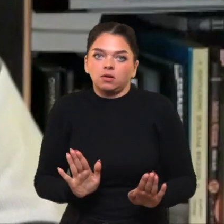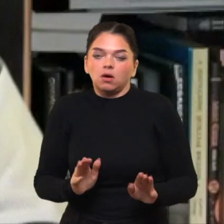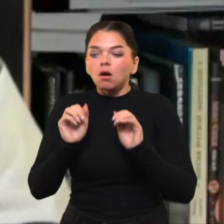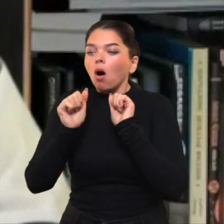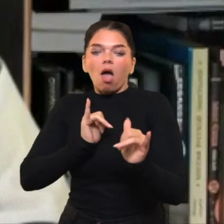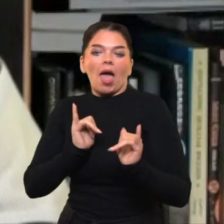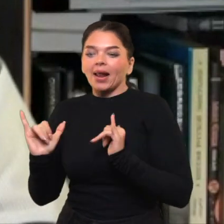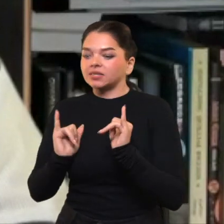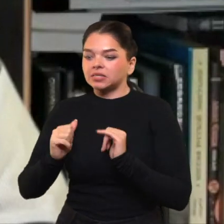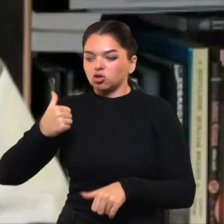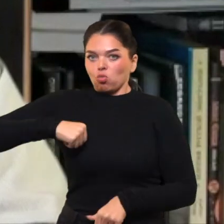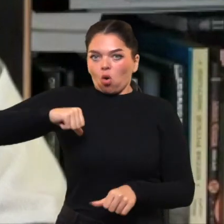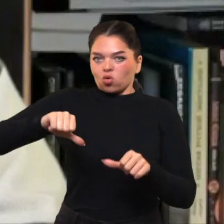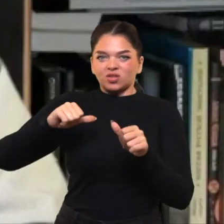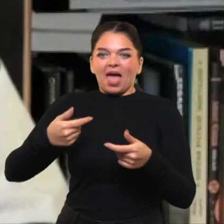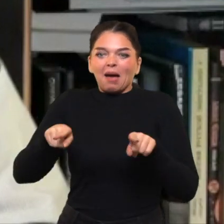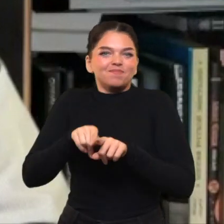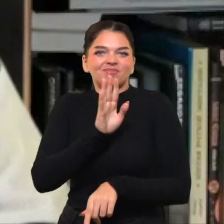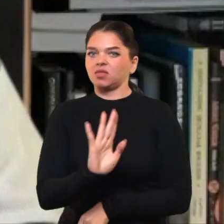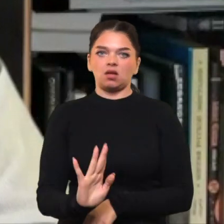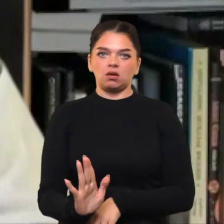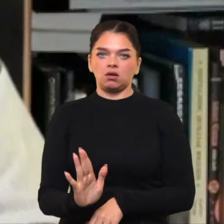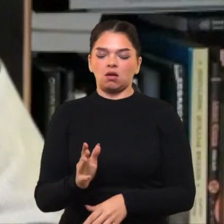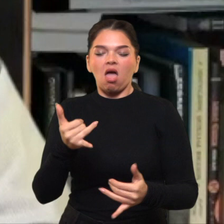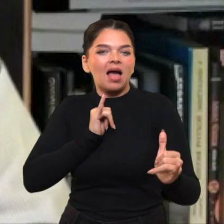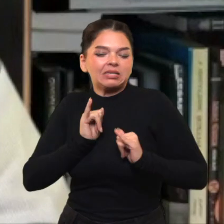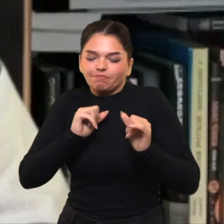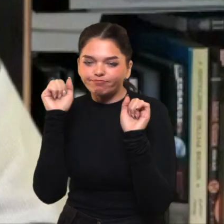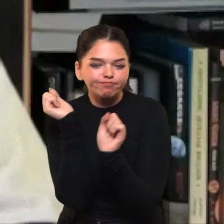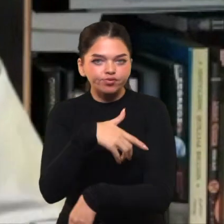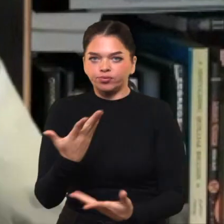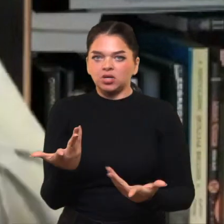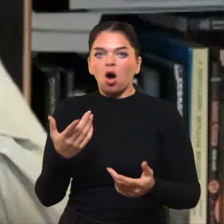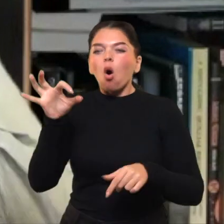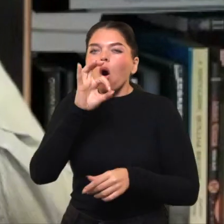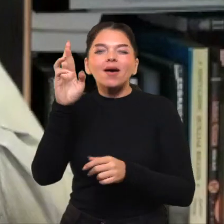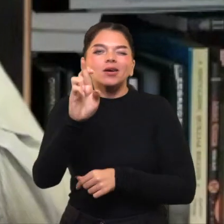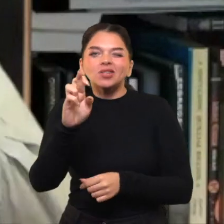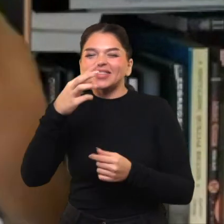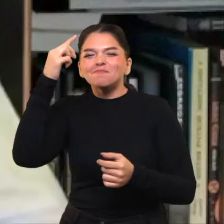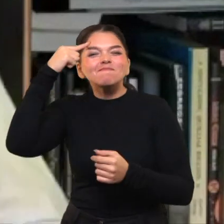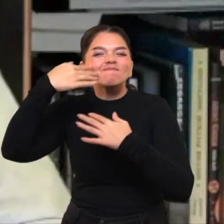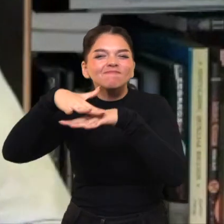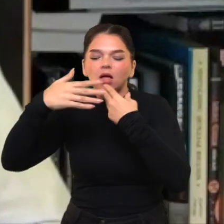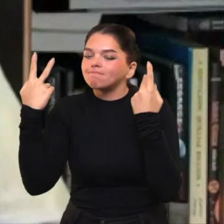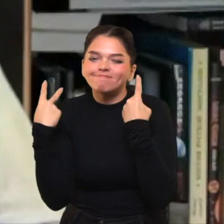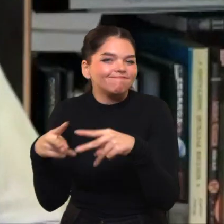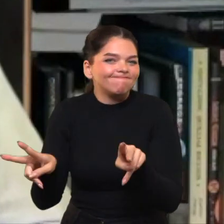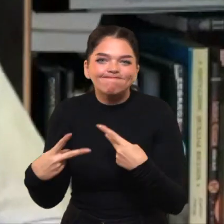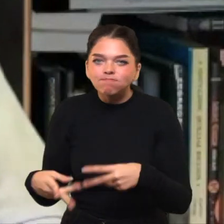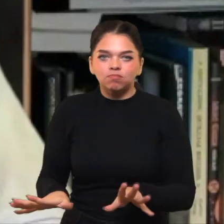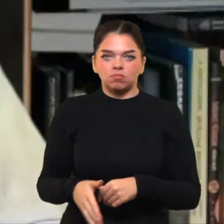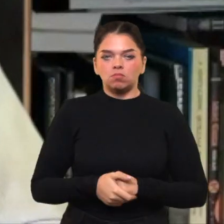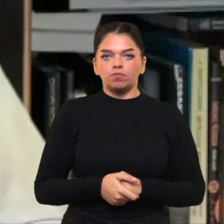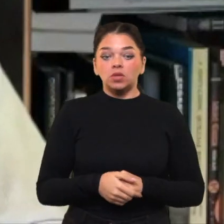Galiai liktis visiškai nehumaniškai, meluoti visiškai nesusimastant apie savo melo pasėkmės ir jeigu mes